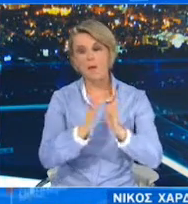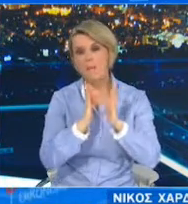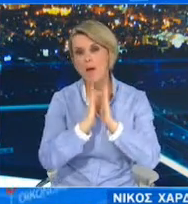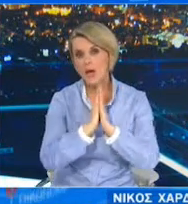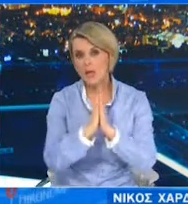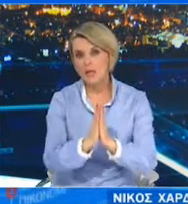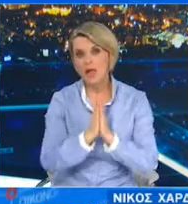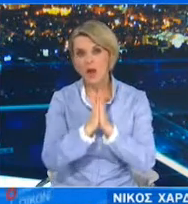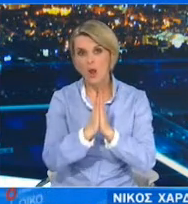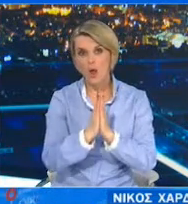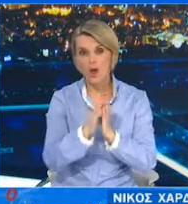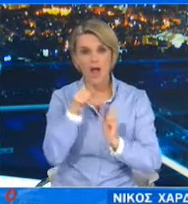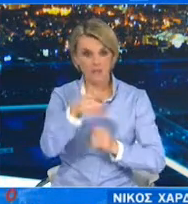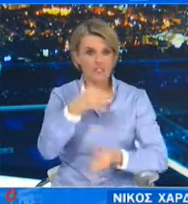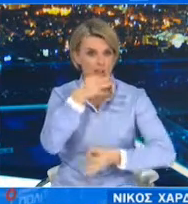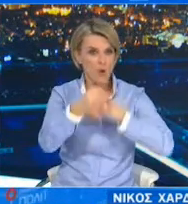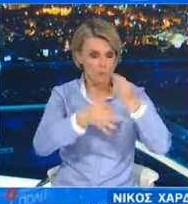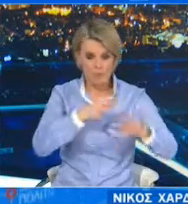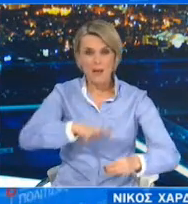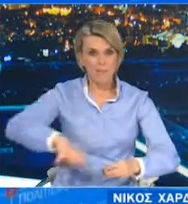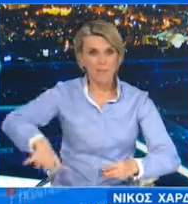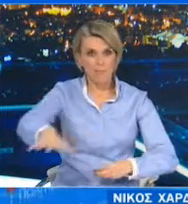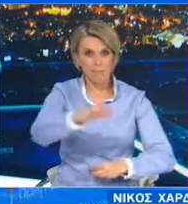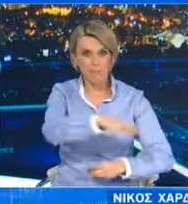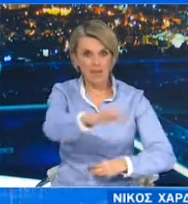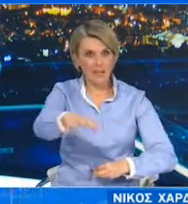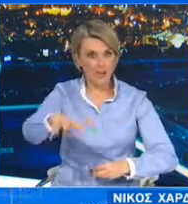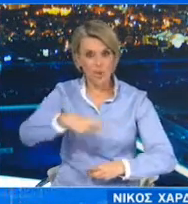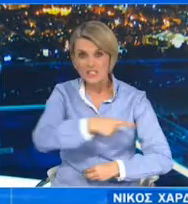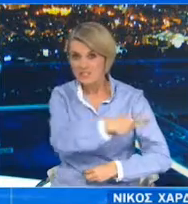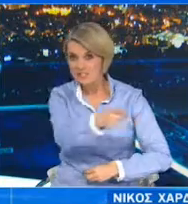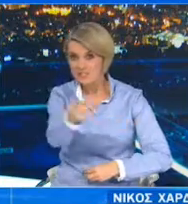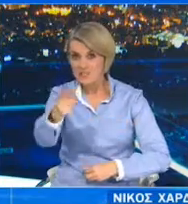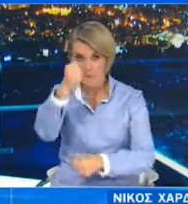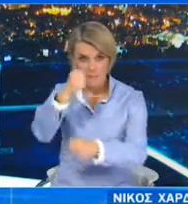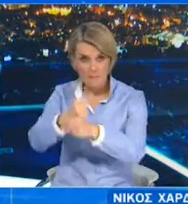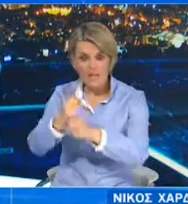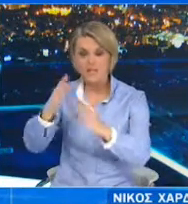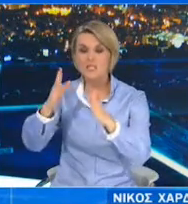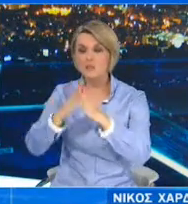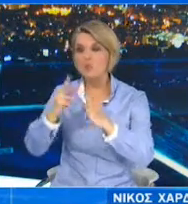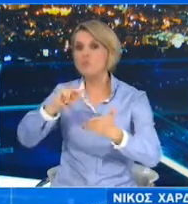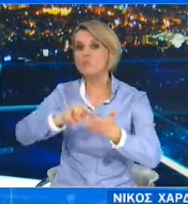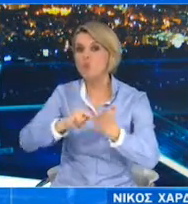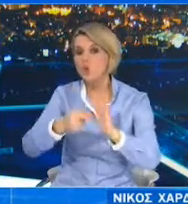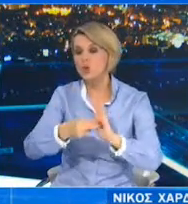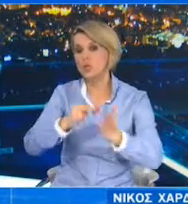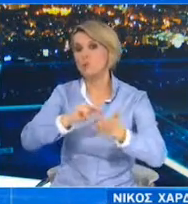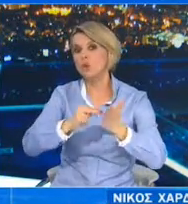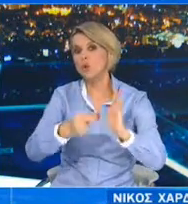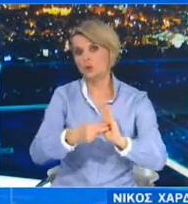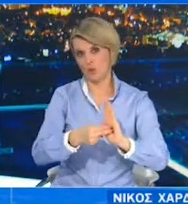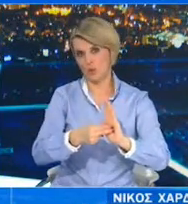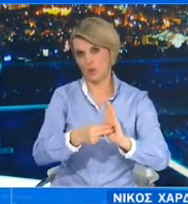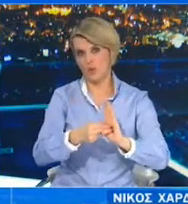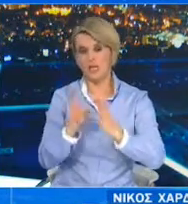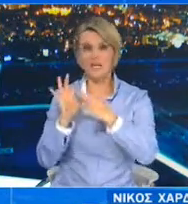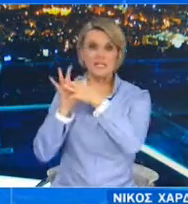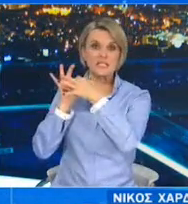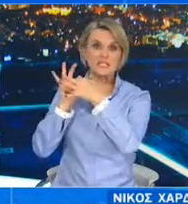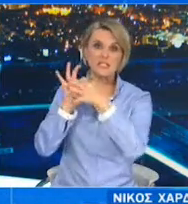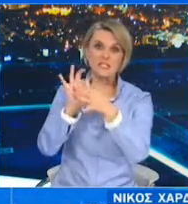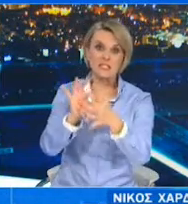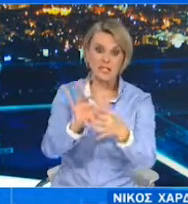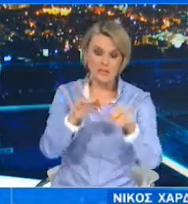κάτοικοι αυτών των περιοχών, όπως και όλοι μας βέβαια ανεξαιρέτως, να παραμείνουμε εξαιρετικά προσεκτικοί και να συνεχίσουμε να είμαστε